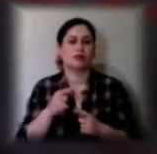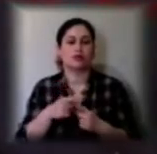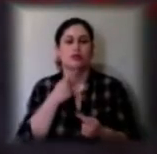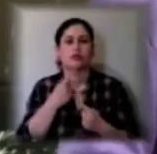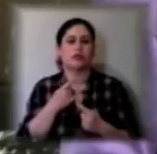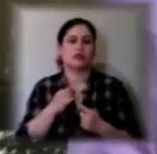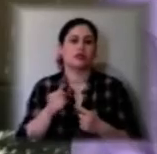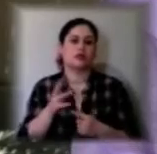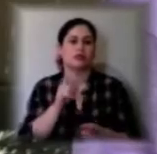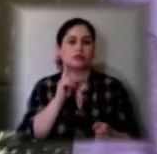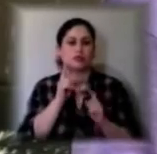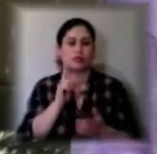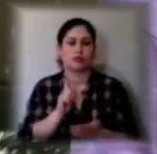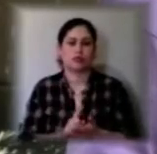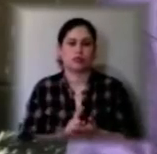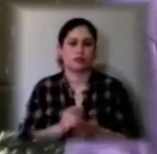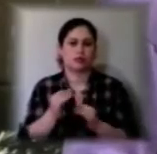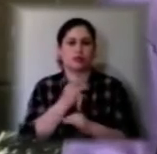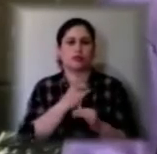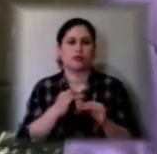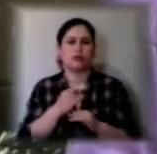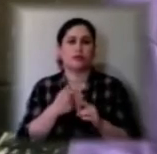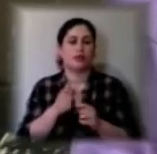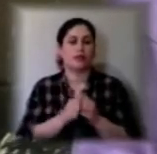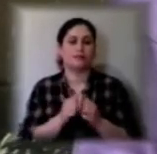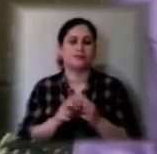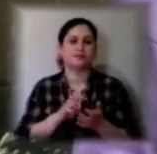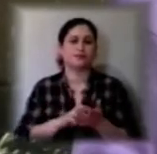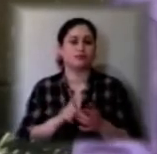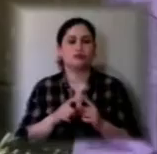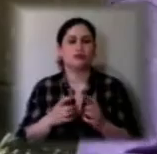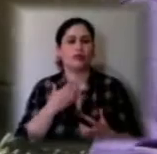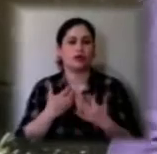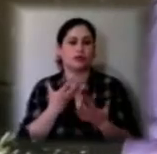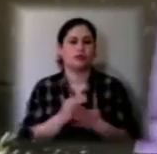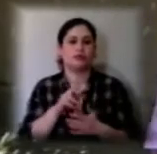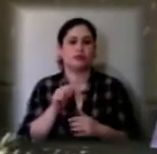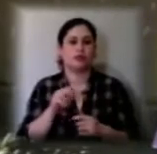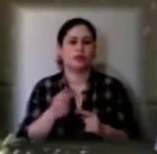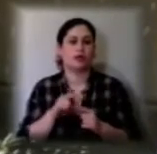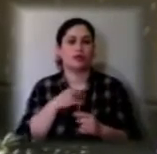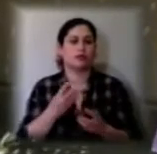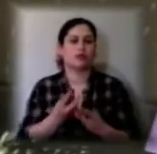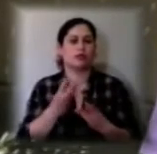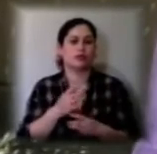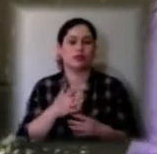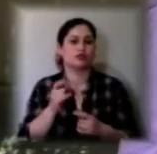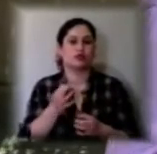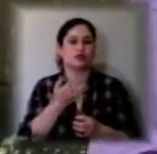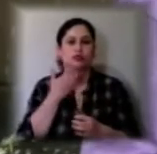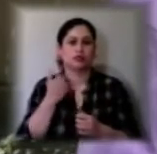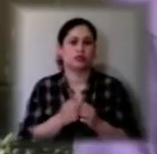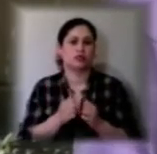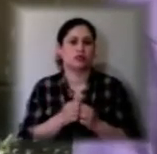зборах. У нас кожен хвилюється за свою дачу. Ми тут не розпалюємо багаття в лісі біля присадибних